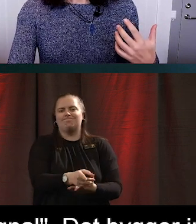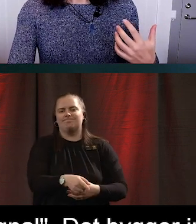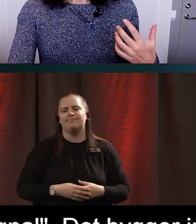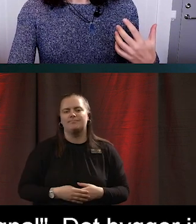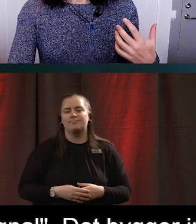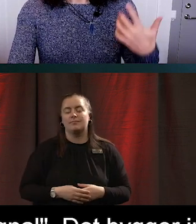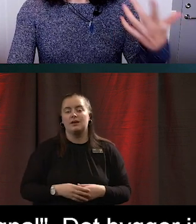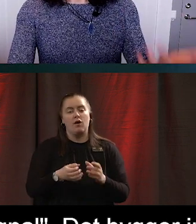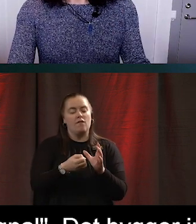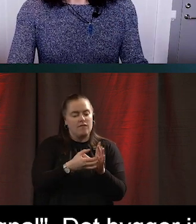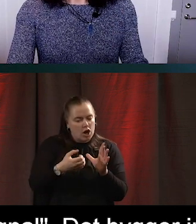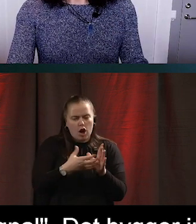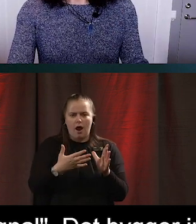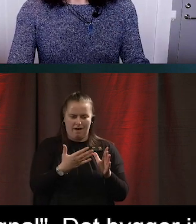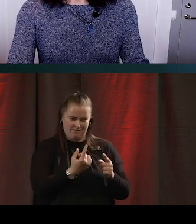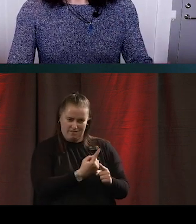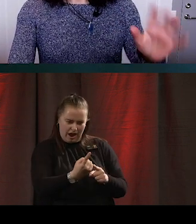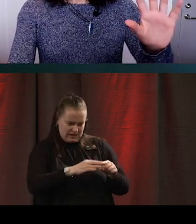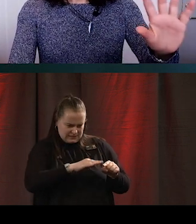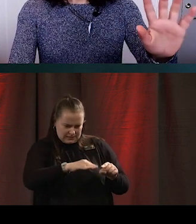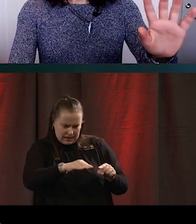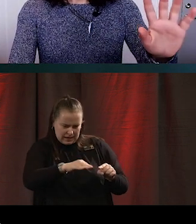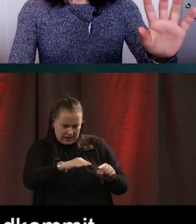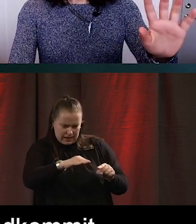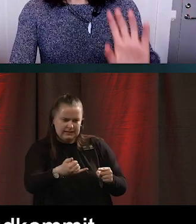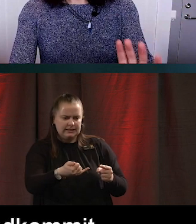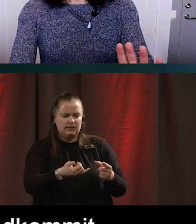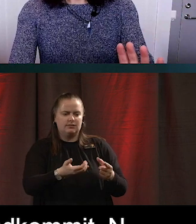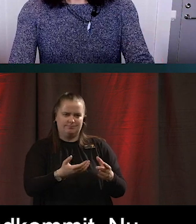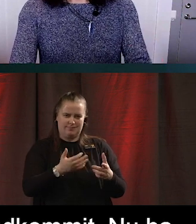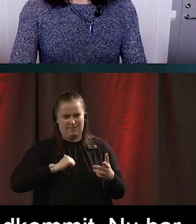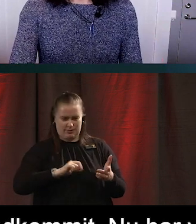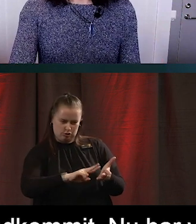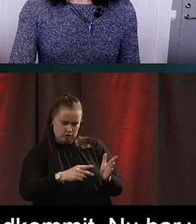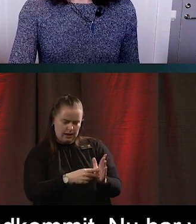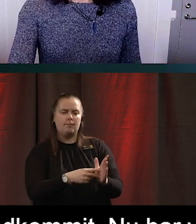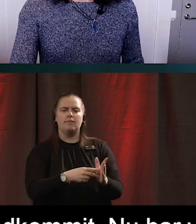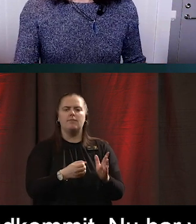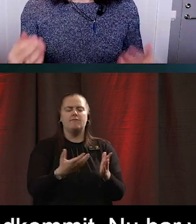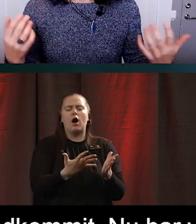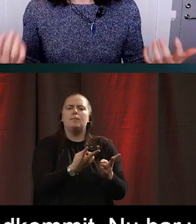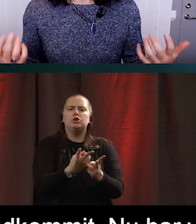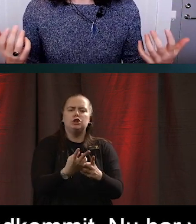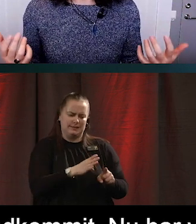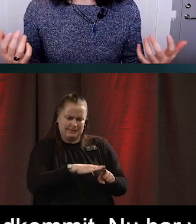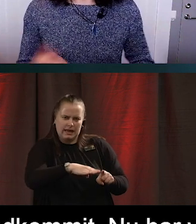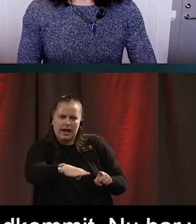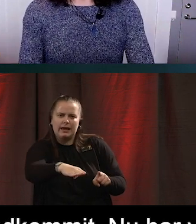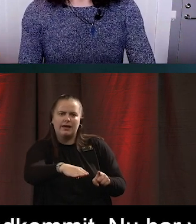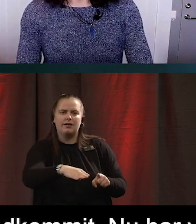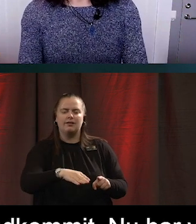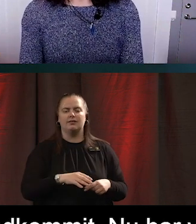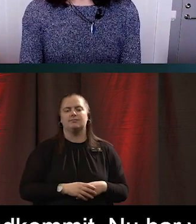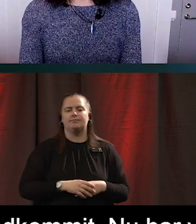varje steg i interaktionen har åstadkommit. Att nu har vi fyllt ut i det. Nu har vi kommit vidare. Det här är mer